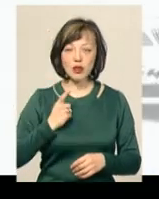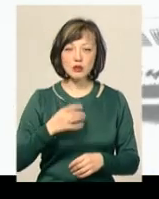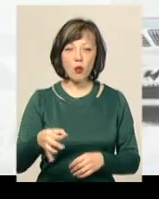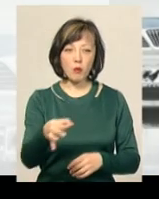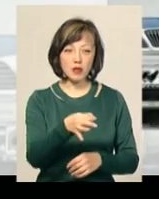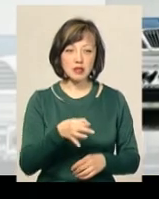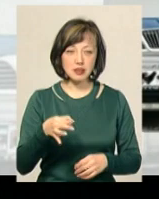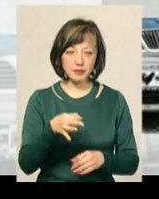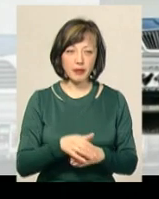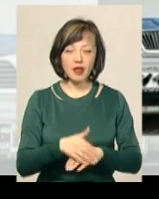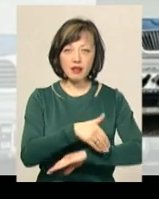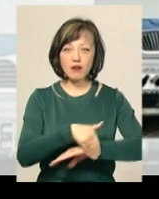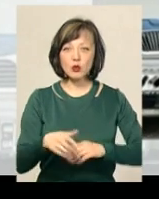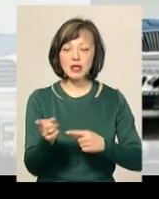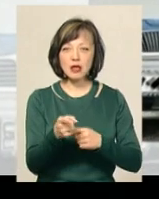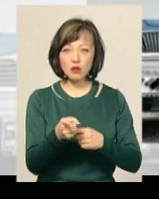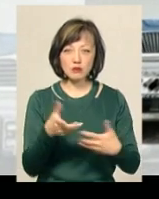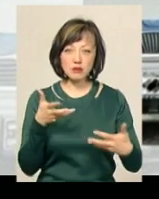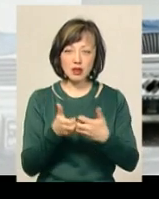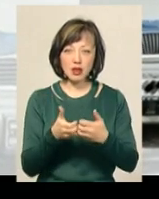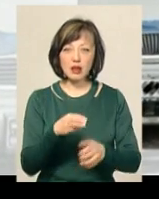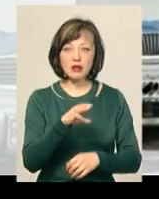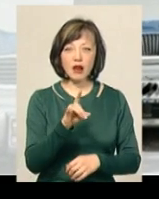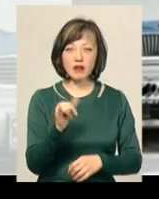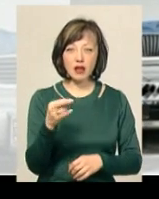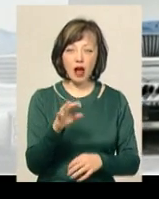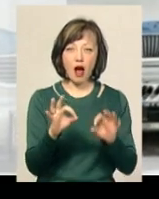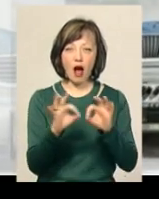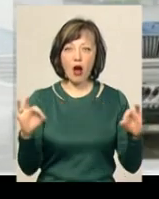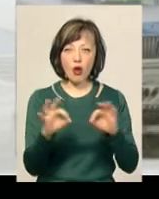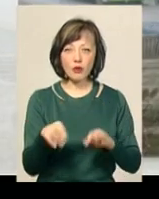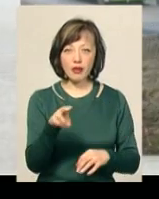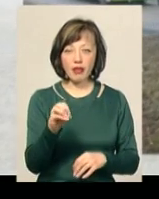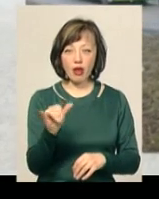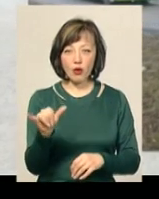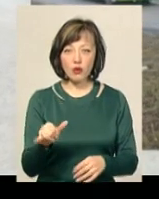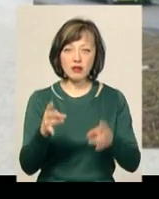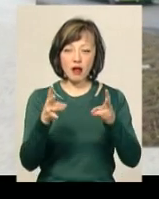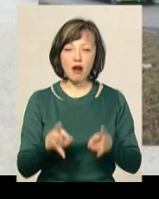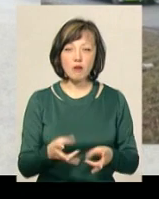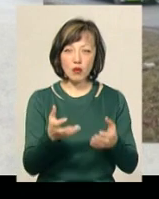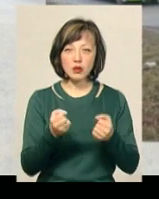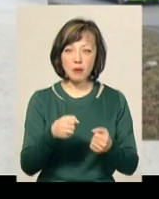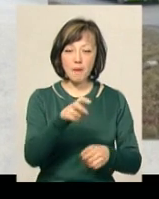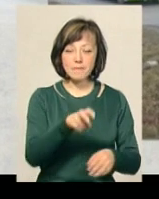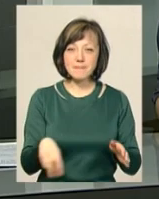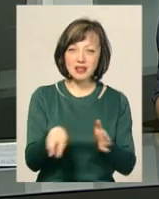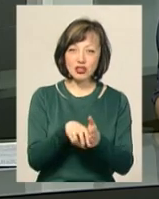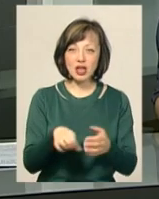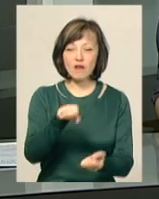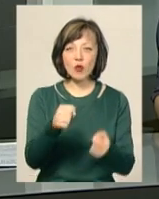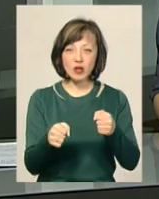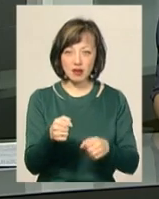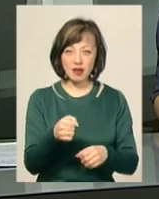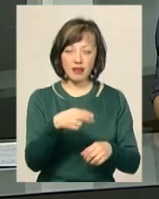Роман Мартинюк. На вулиці Тернопільській зіткнулися Таврія, Ауді та Део. Травми отримали пасажир та водій Део, а також водій автомобіля